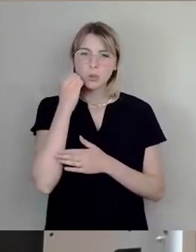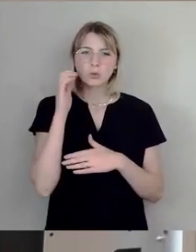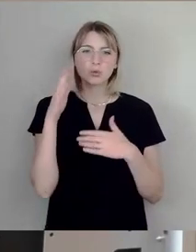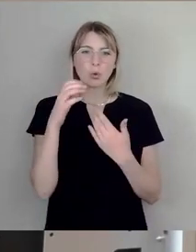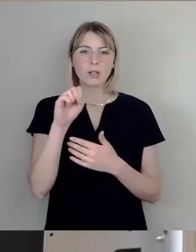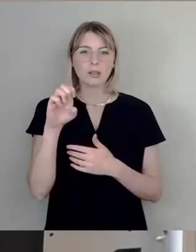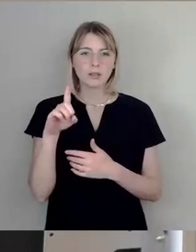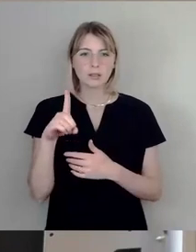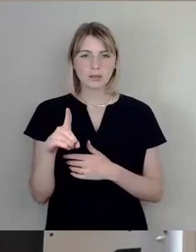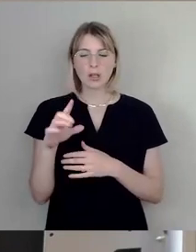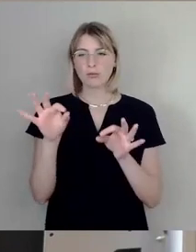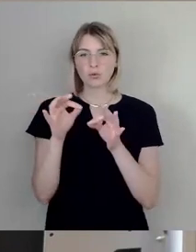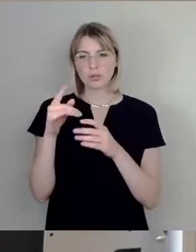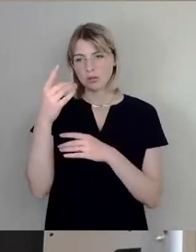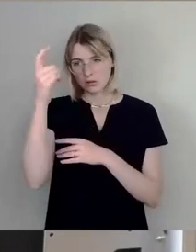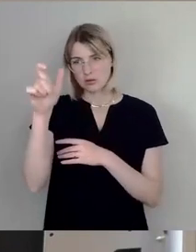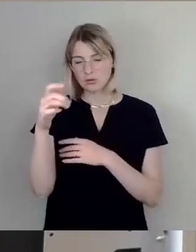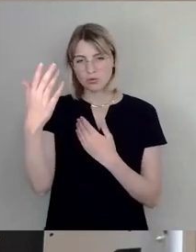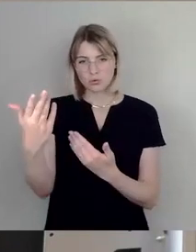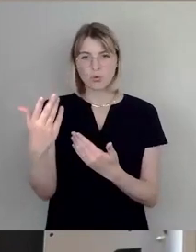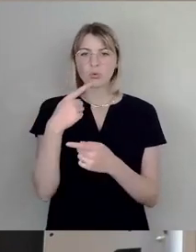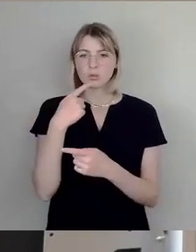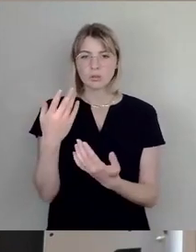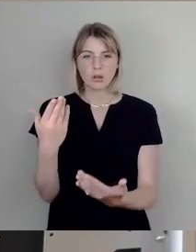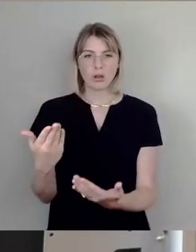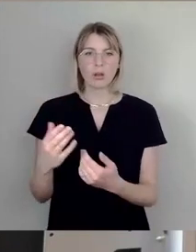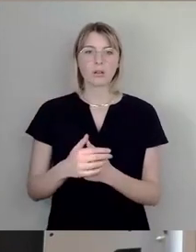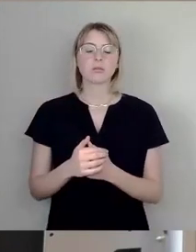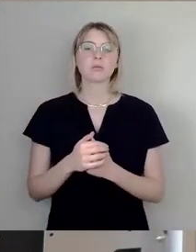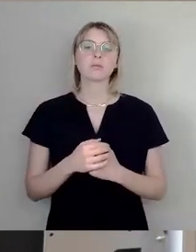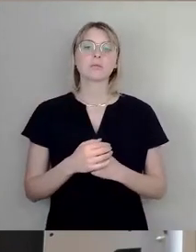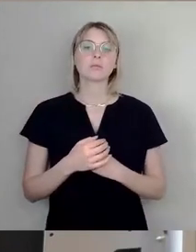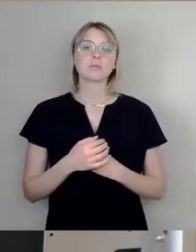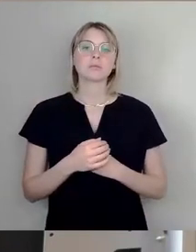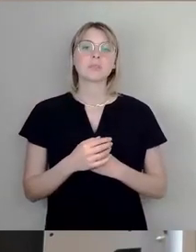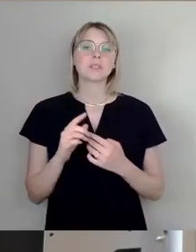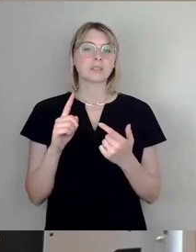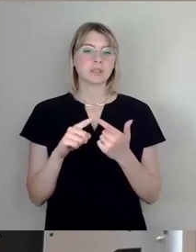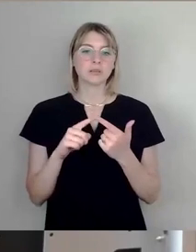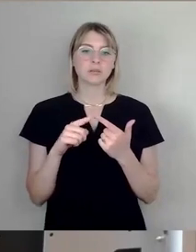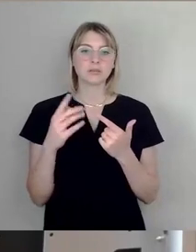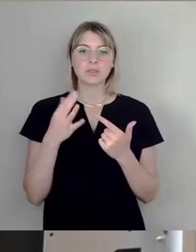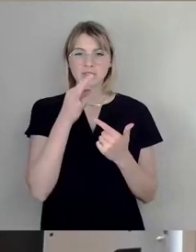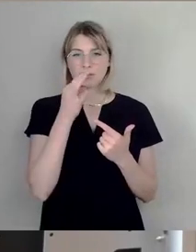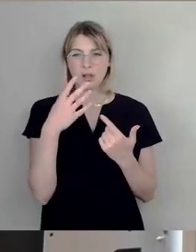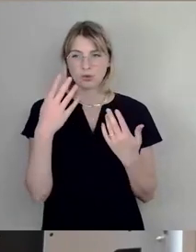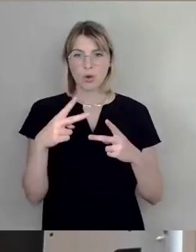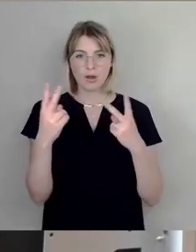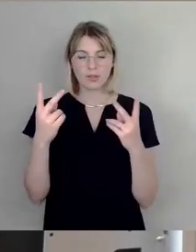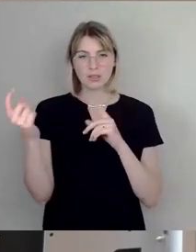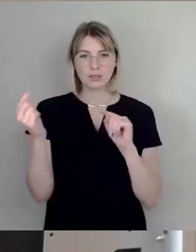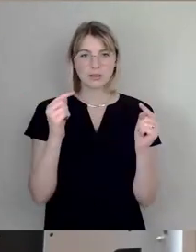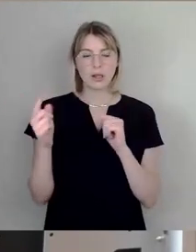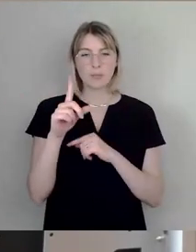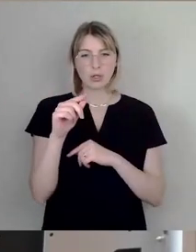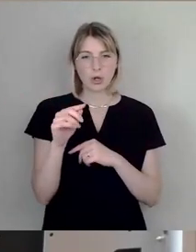und Stasi-Funktionärin reduziert worden ist. Zweitens die Frage, dass hier in der öffentlichen Diskussion die Bedeutung von Lea Grundig